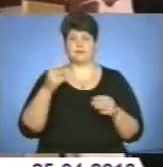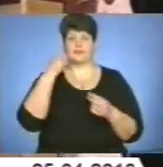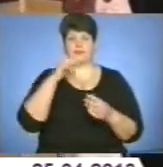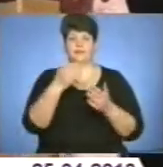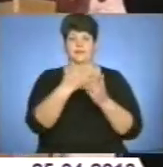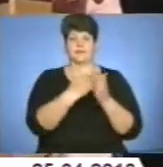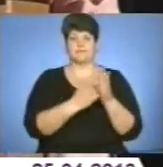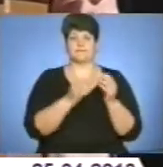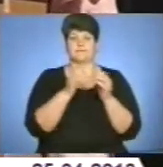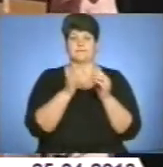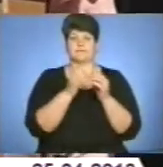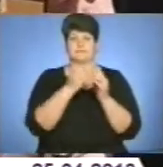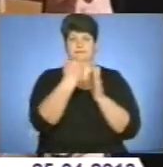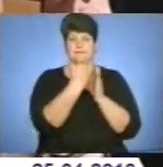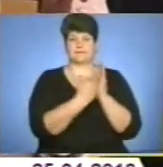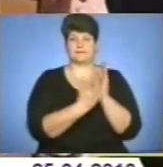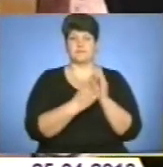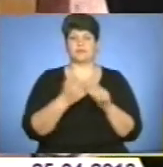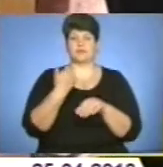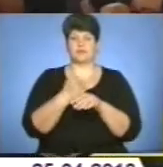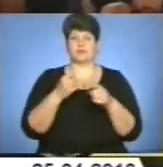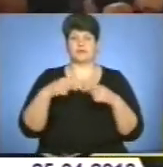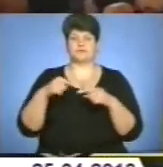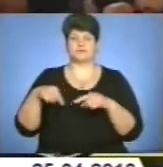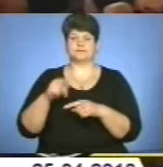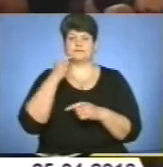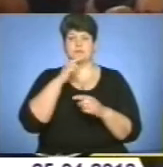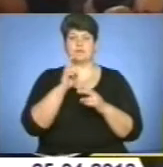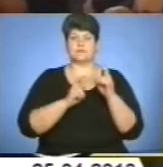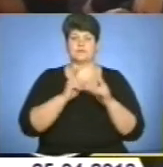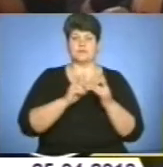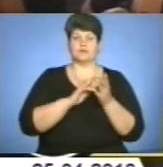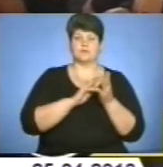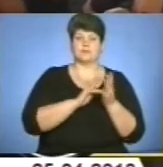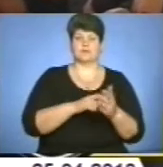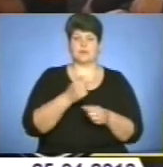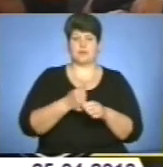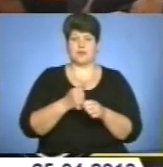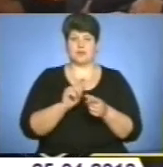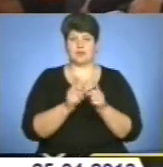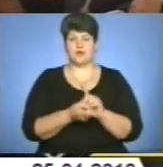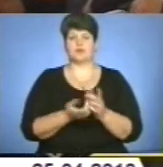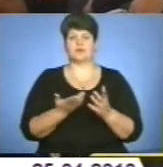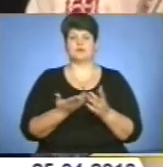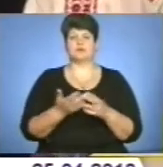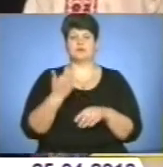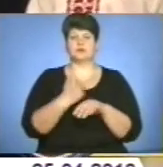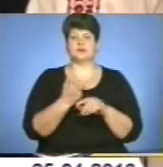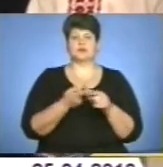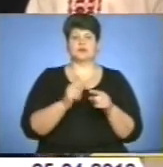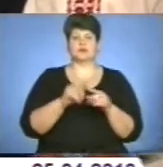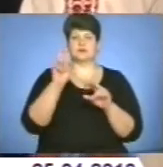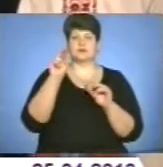десяти номінаціях головних галузей економіки області – промисловість, туризм, переробна. В основі рейтингу – цифри, які